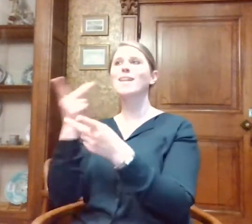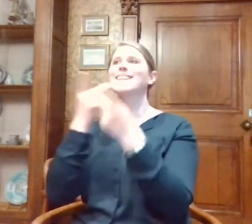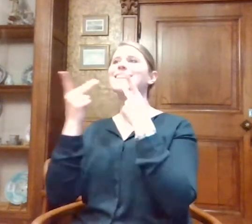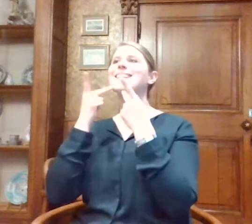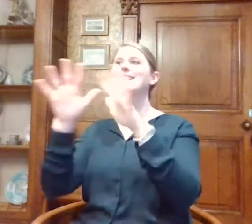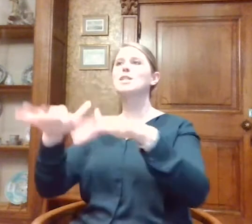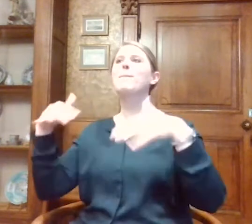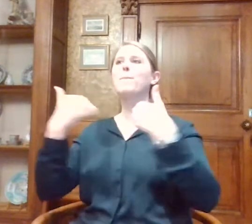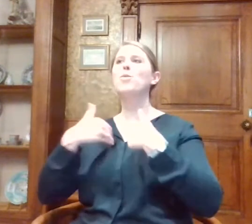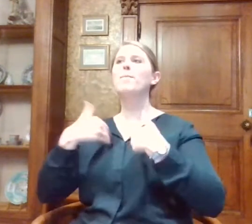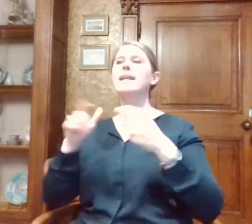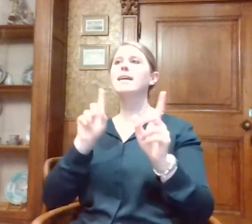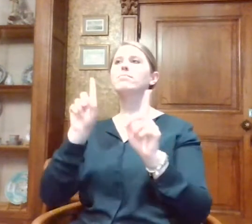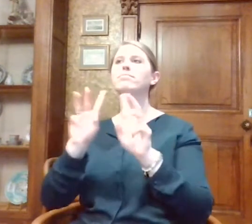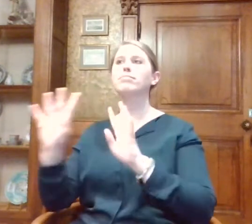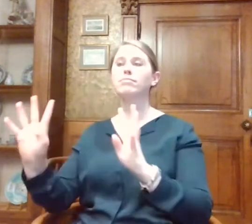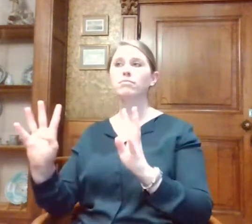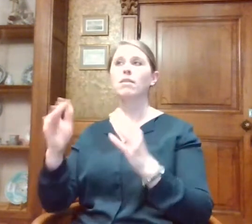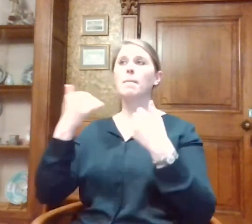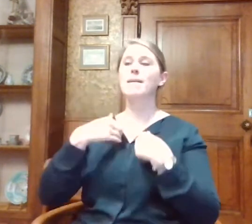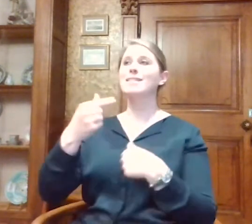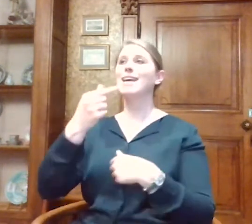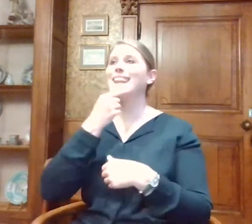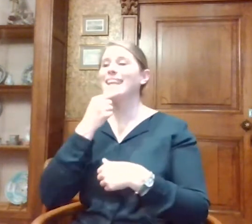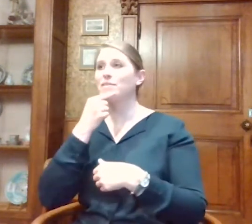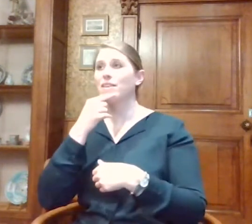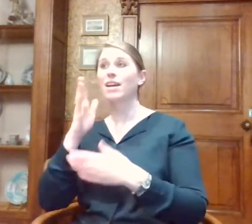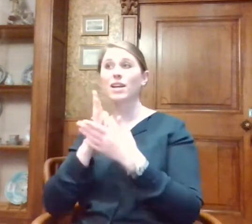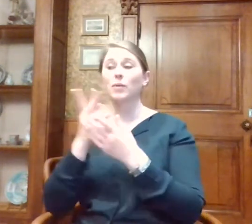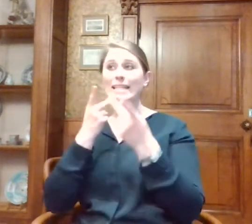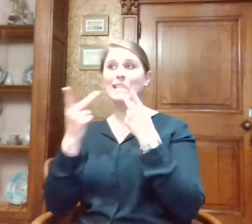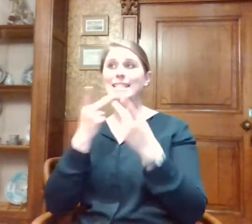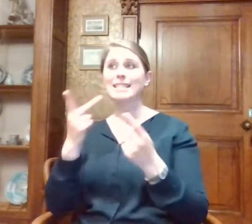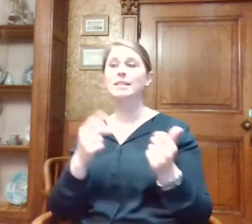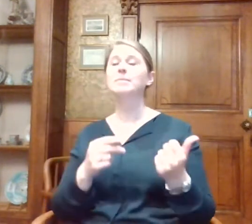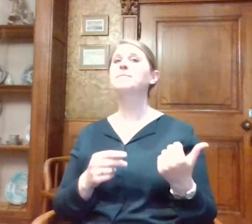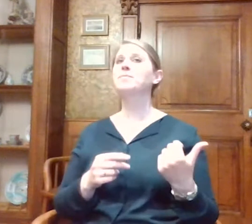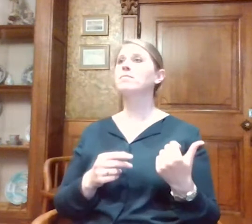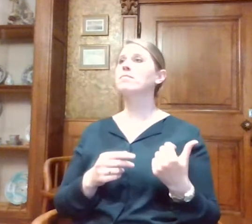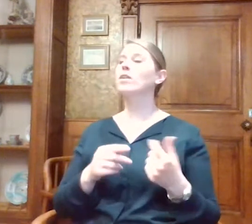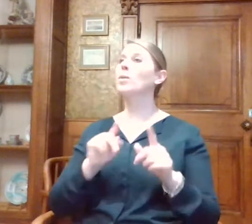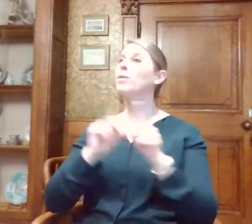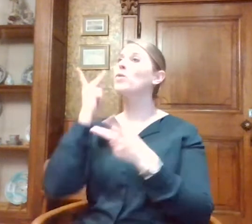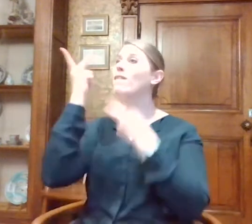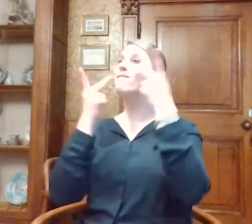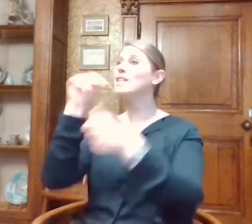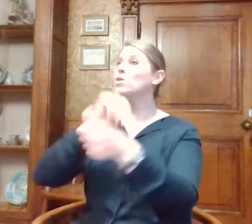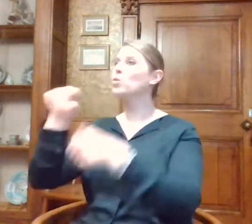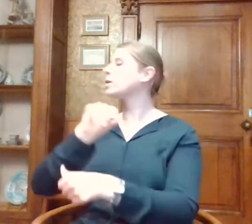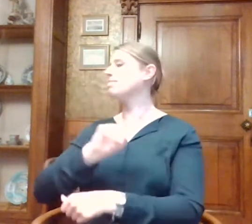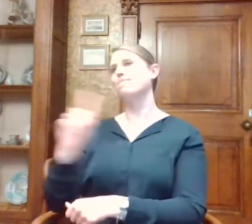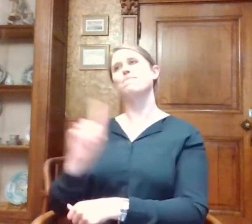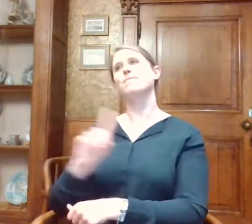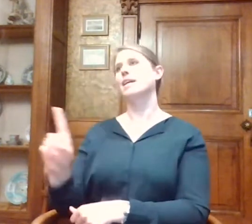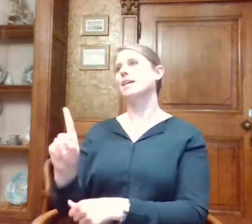van verschillende mensen, leeftijden en dergelijke? Je bedoelt de visiotour? Ja. Nee,